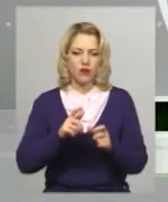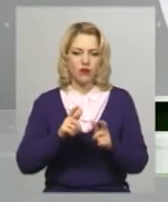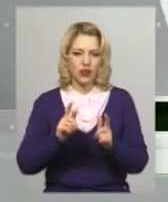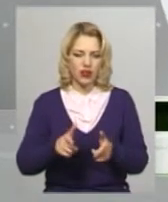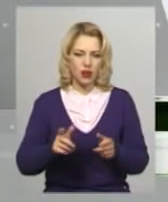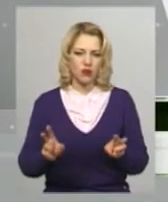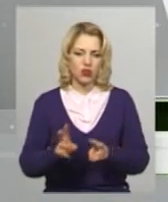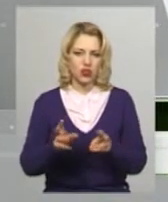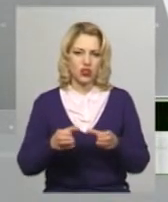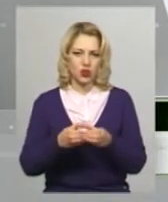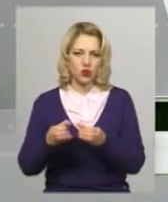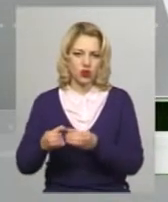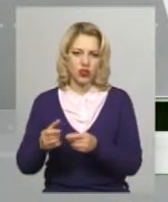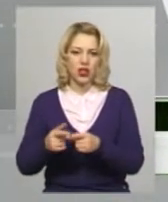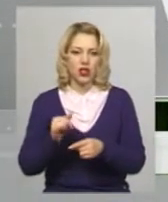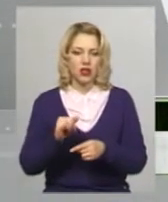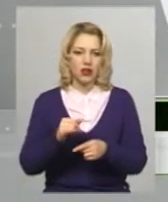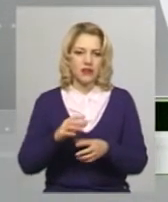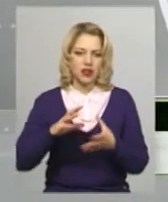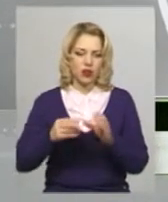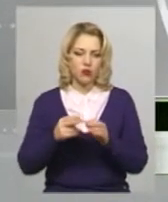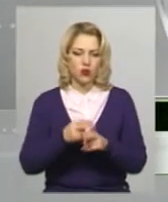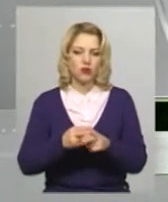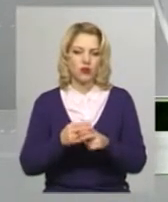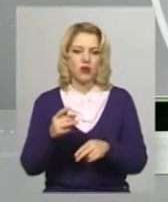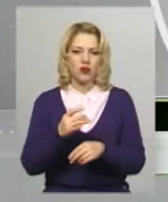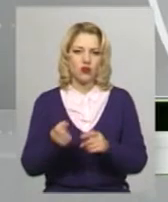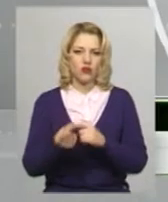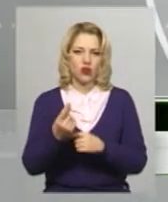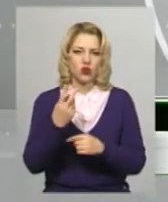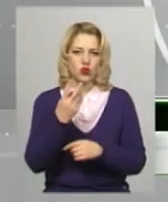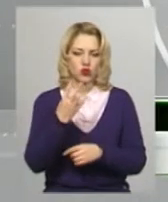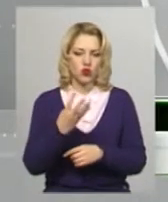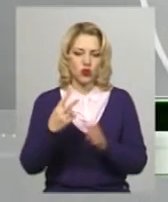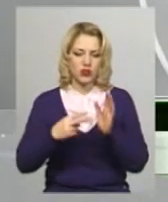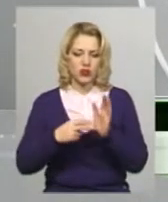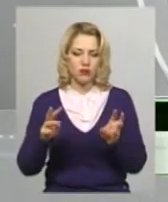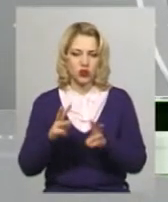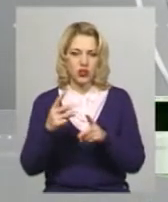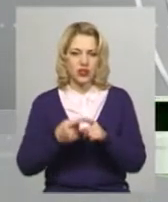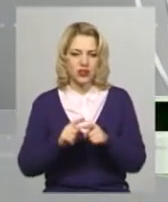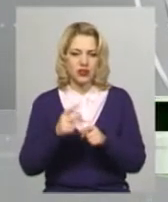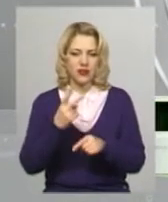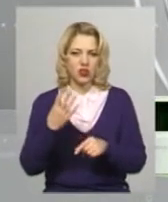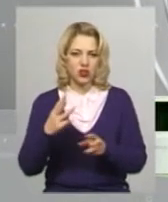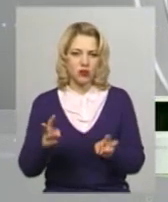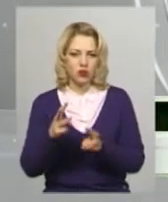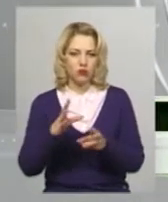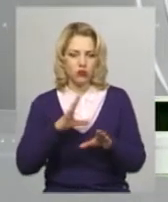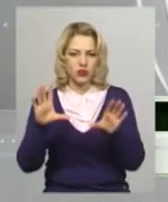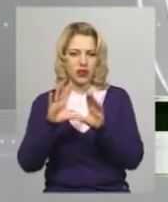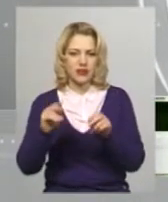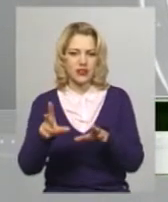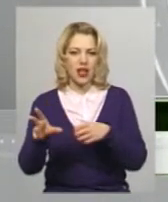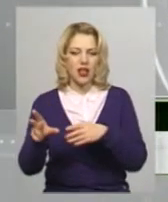Загалом за 2018 рік в Дунаєвецькому районі виникло 47 пожеж. З них 24 пожежі було ліквідовано із залученням